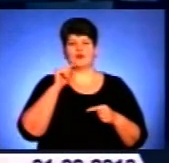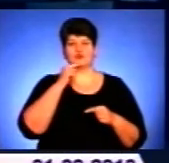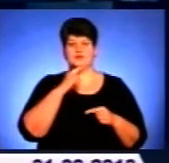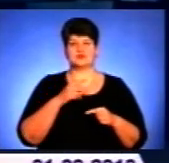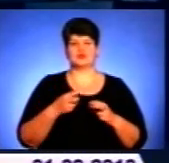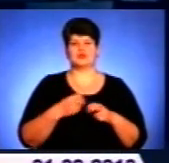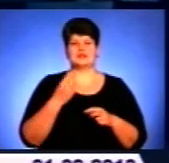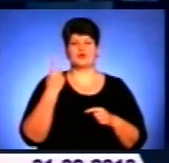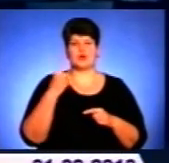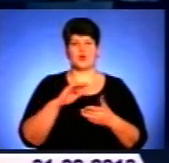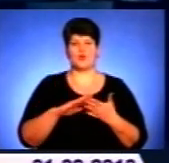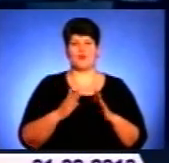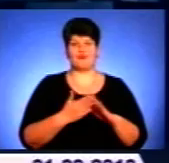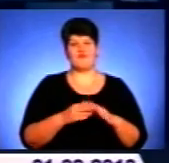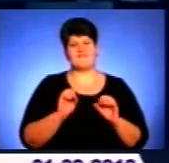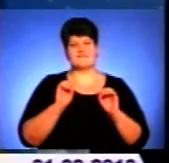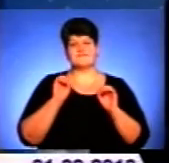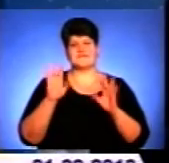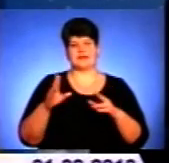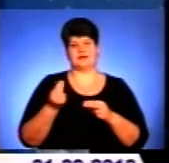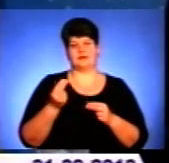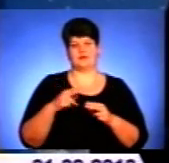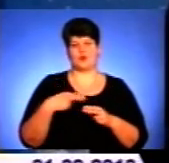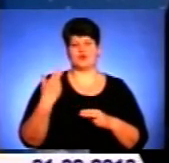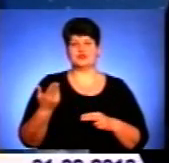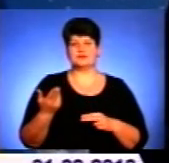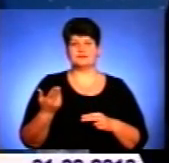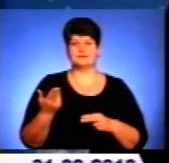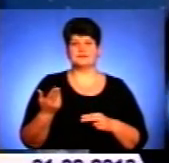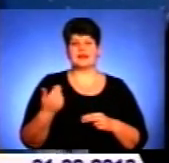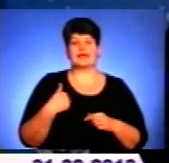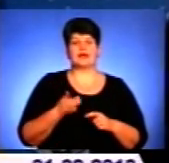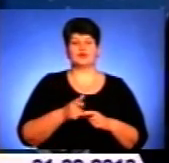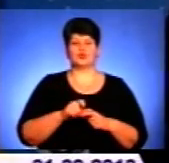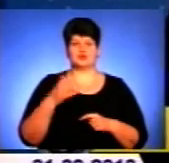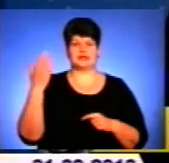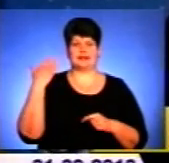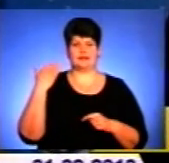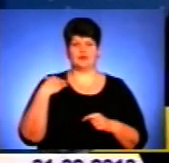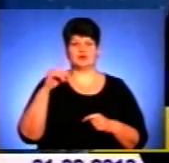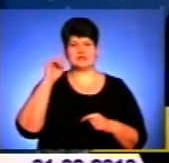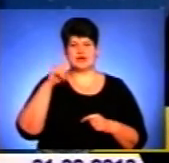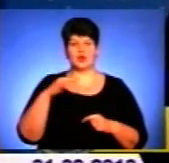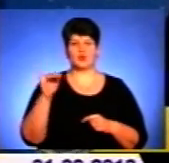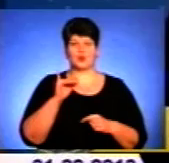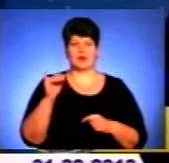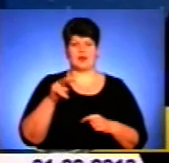але за однієї умови – віддати завдані збитки. Я дуже давно знаю Юрія Луценка.